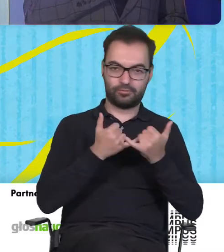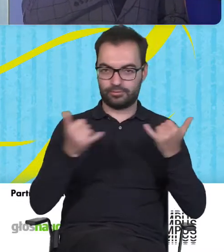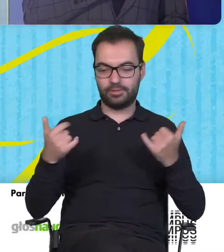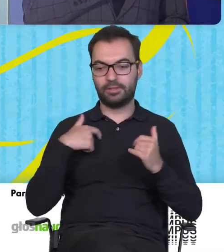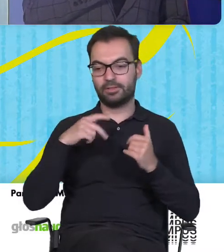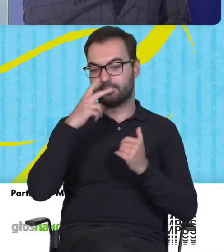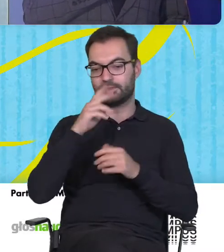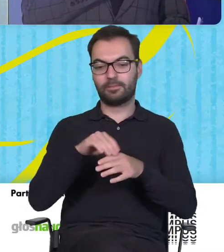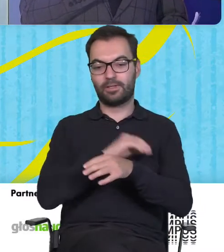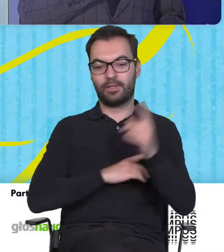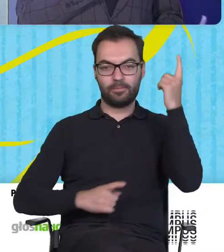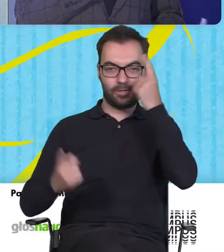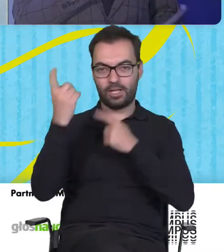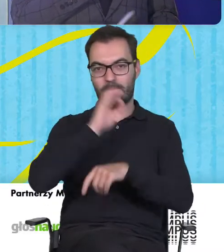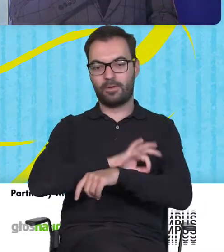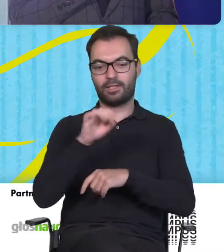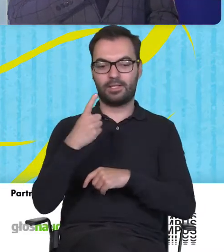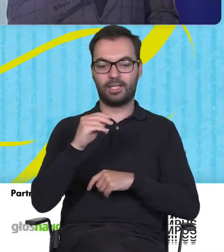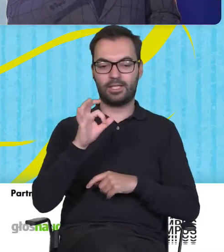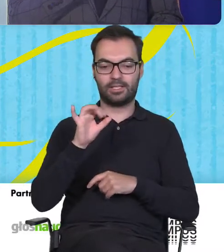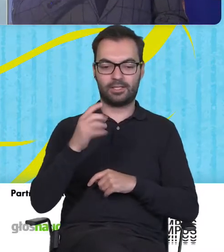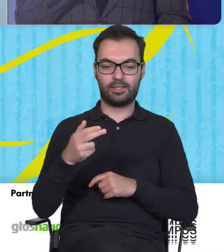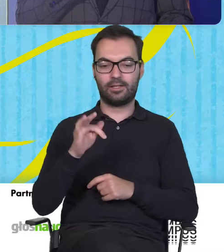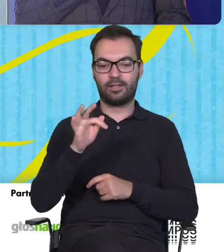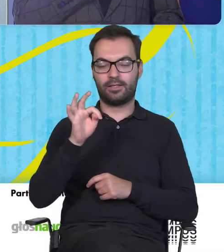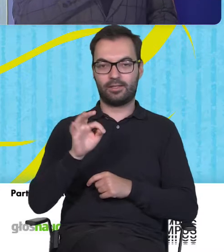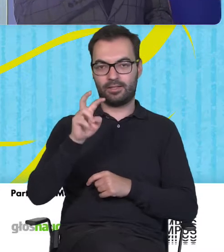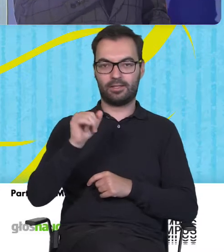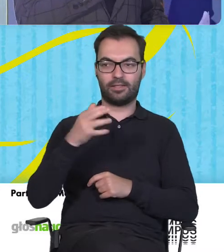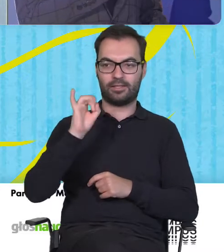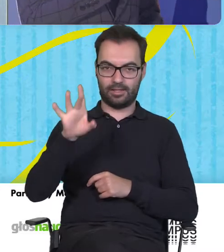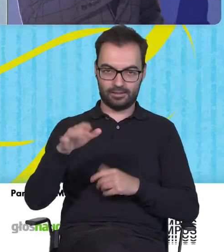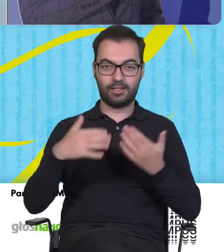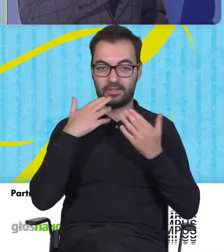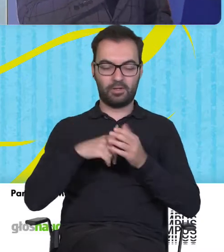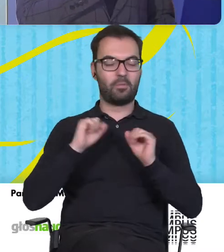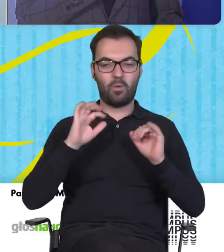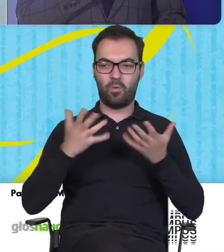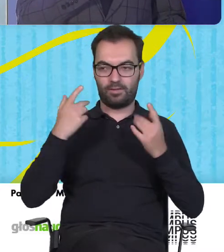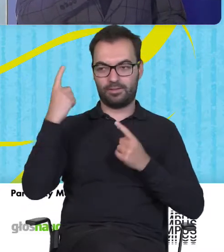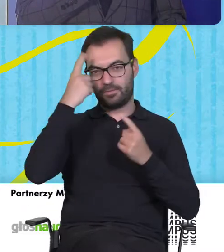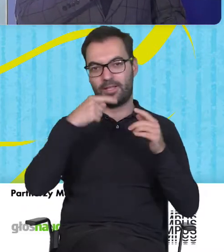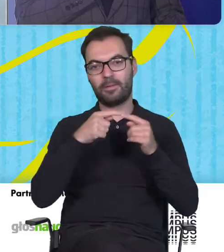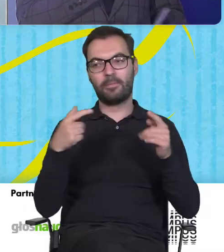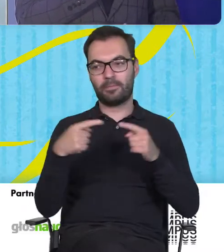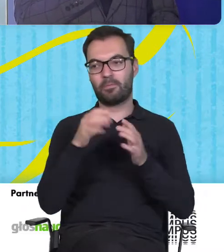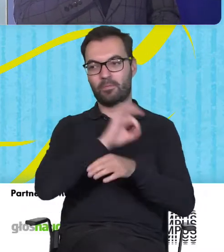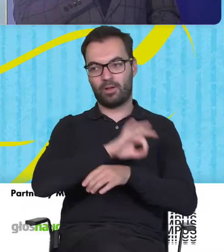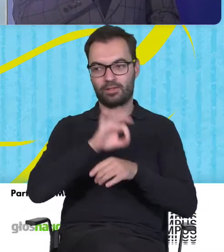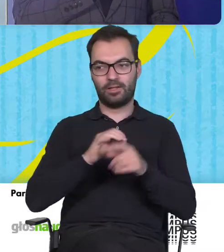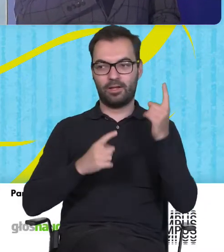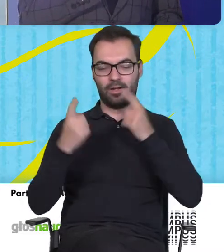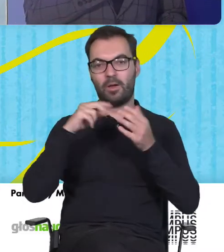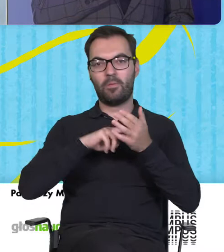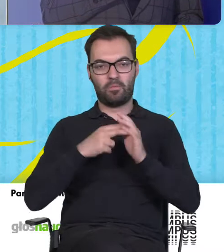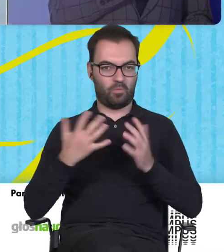poznaliśmy metodę myślenia projektowego Design Thinking, która nam jednak ułatwiła pracę nad naszym całym projektem.